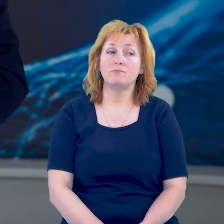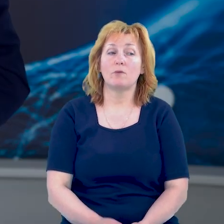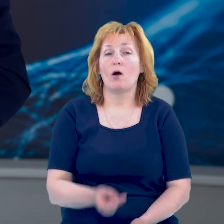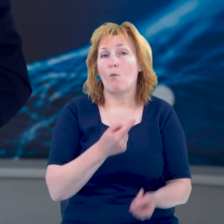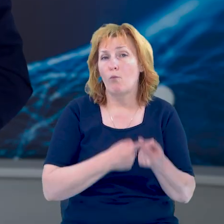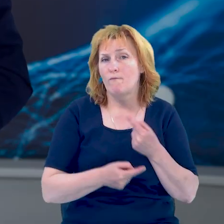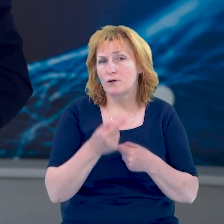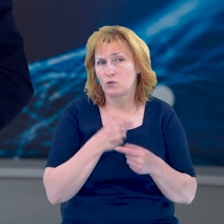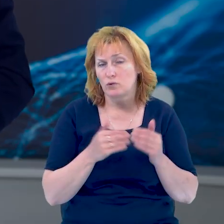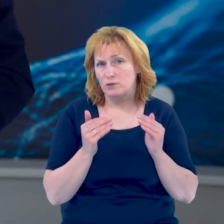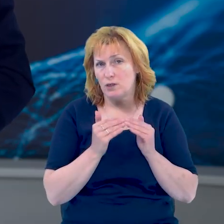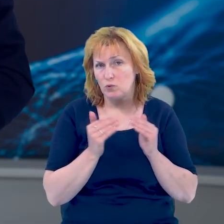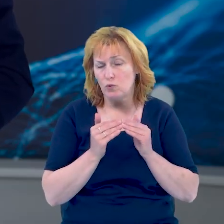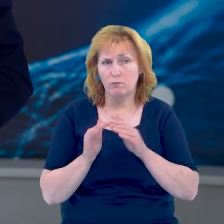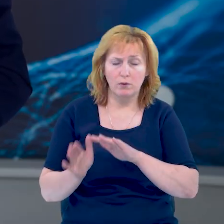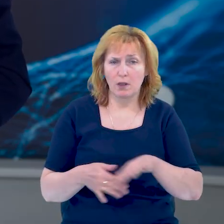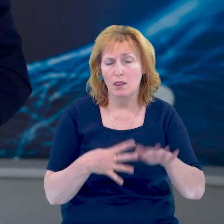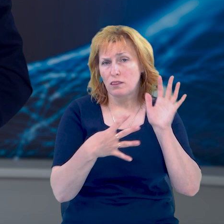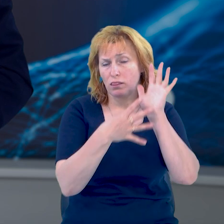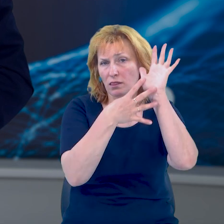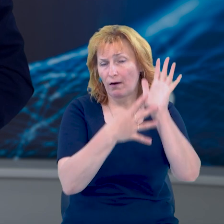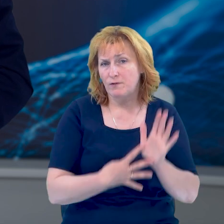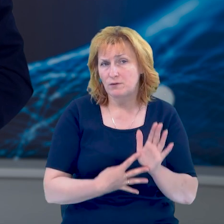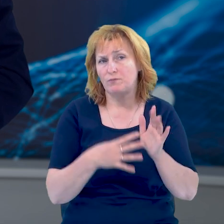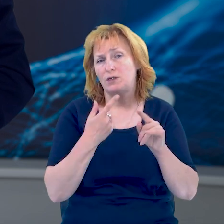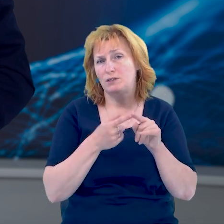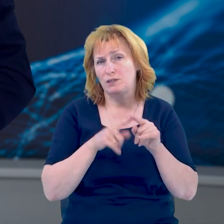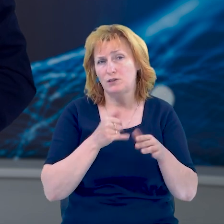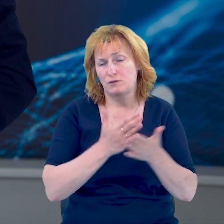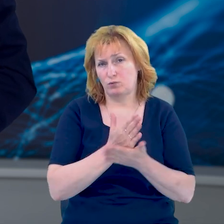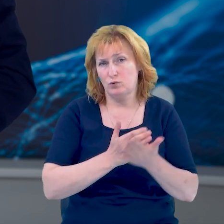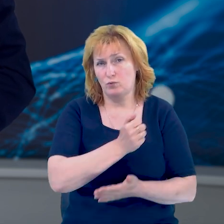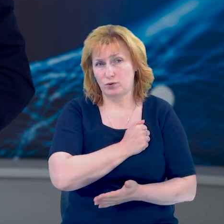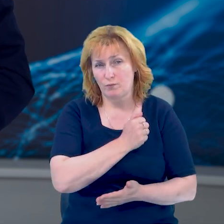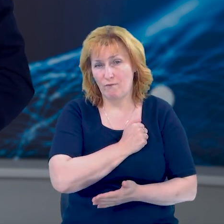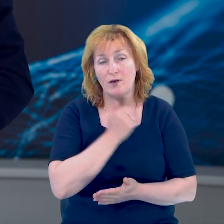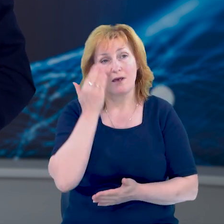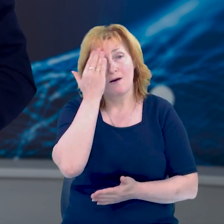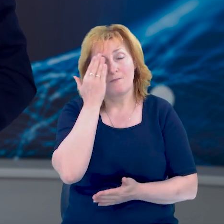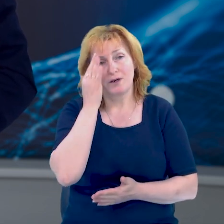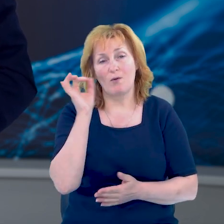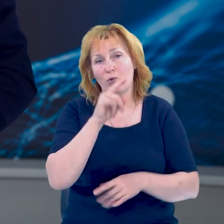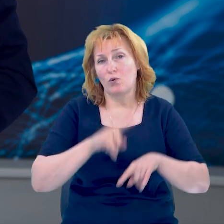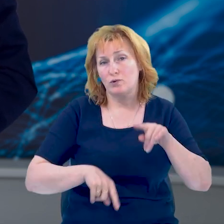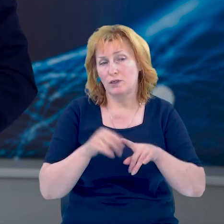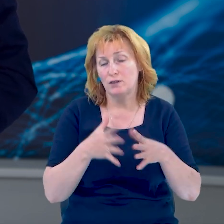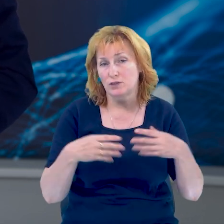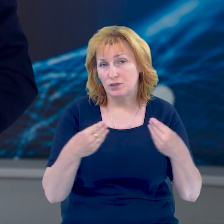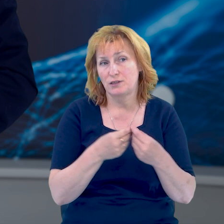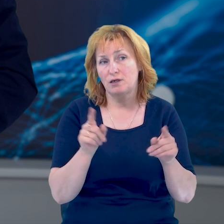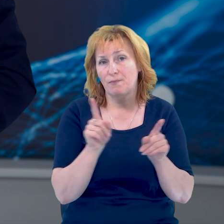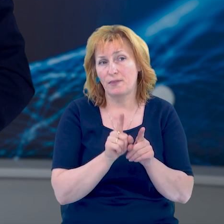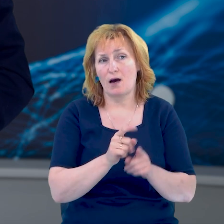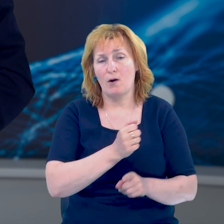Повернулася додому після дев'яти місяців служби в зоні проведення ООС та мріяла про родинне життя. Так, останні місяці